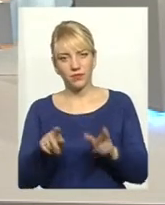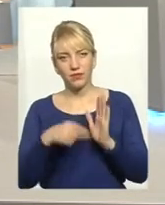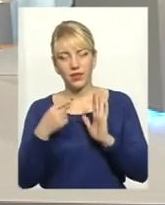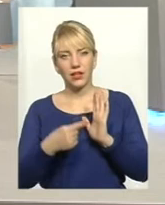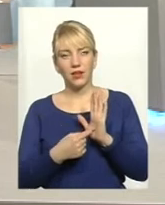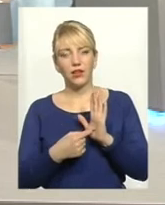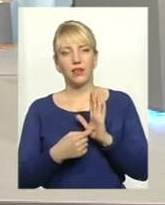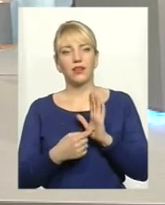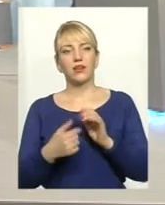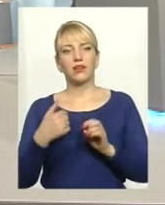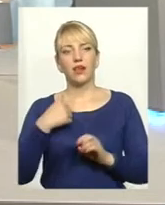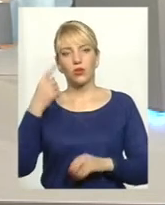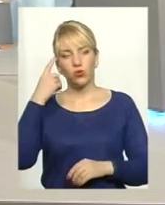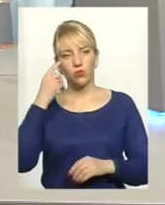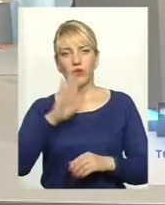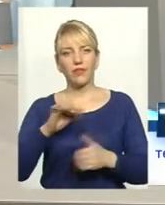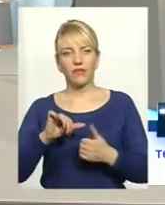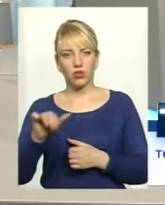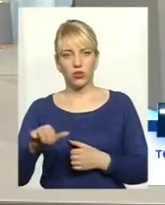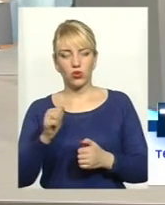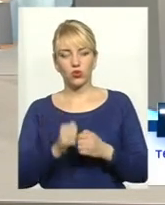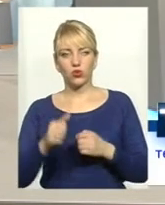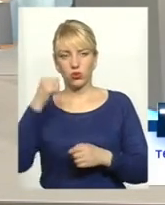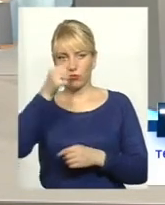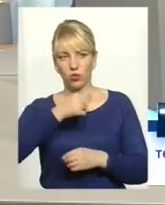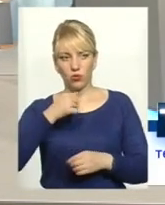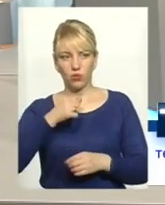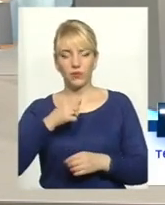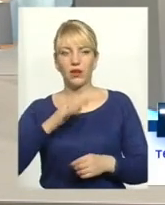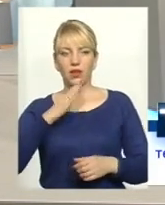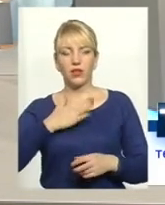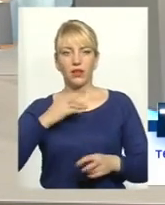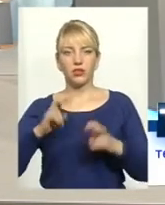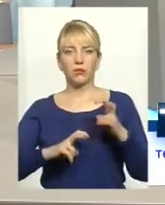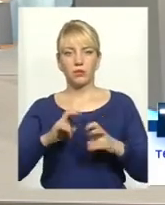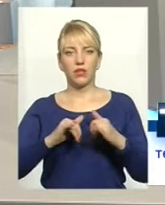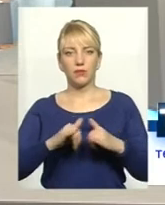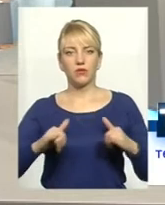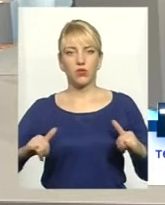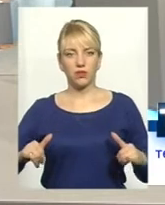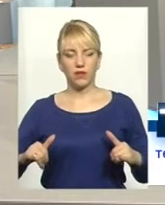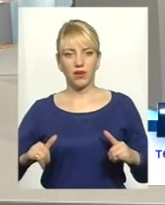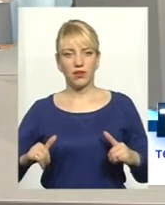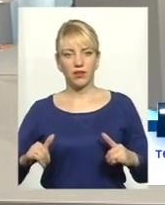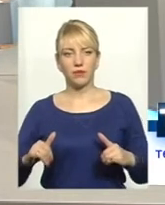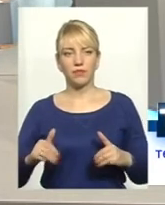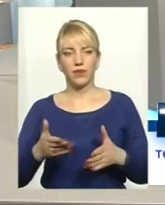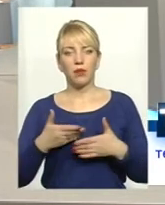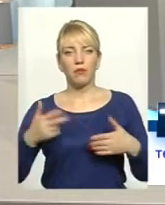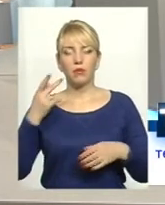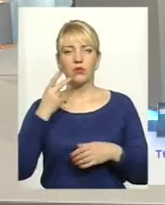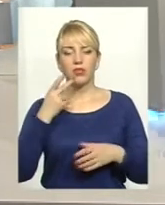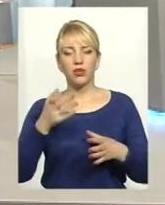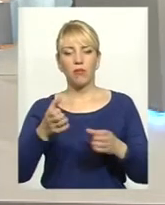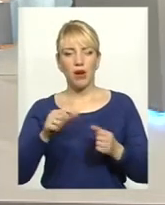що не виключено. Тому що з кожним роком наше підприємство розвивається. Ми постійно